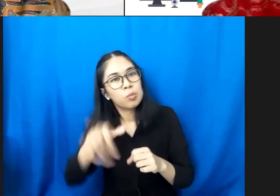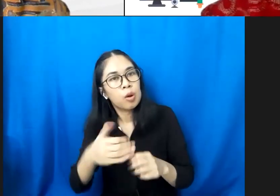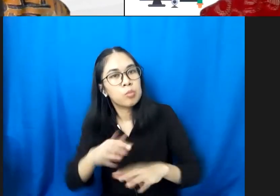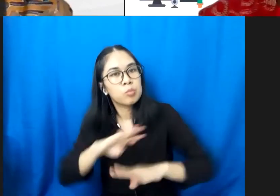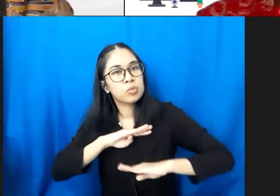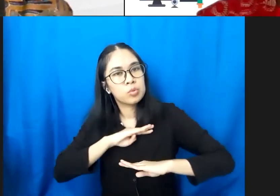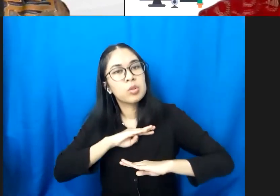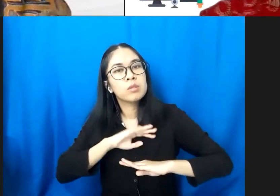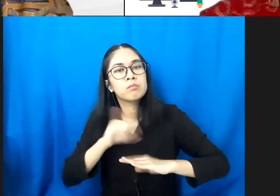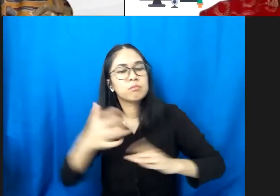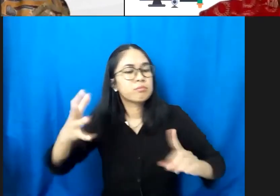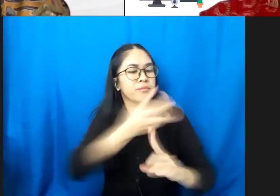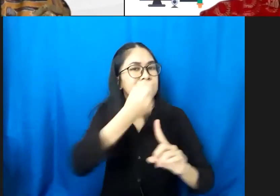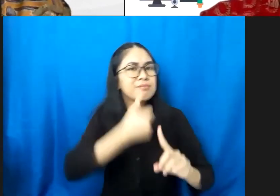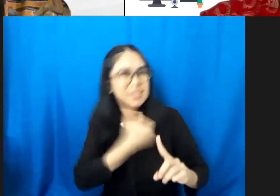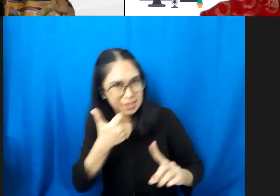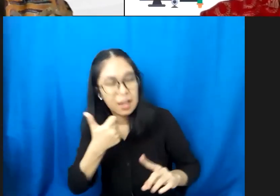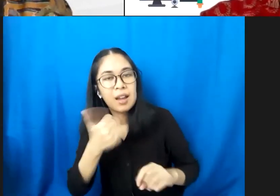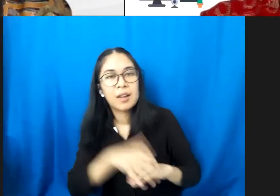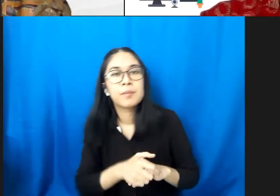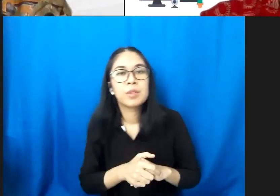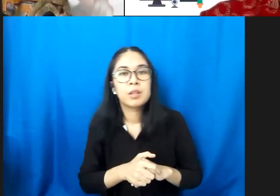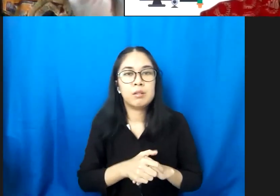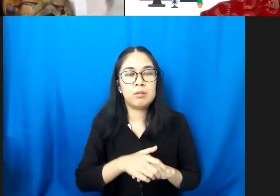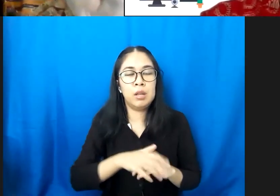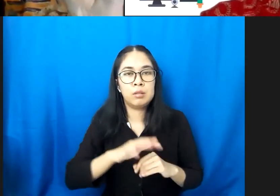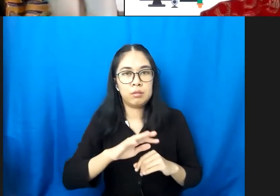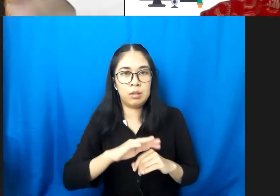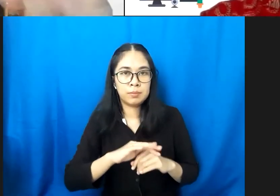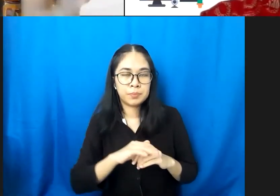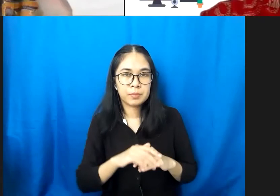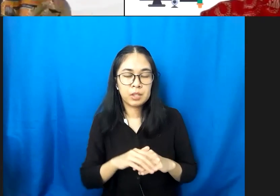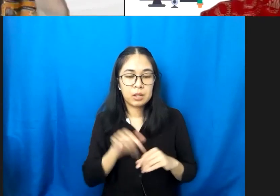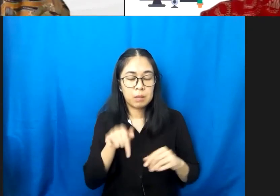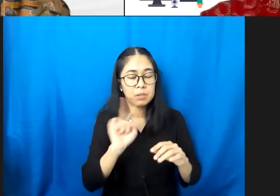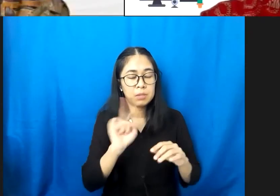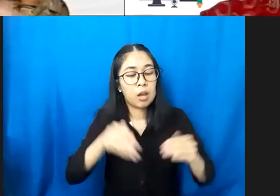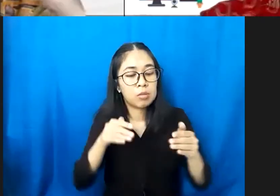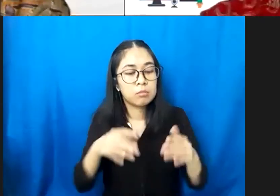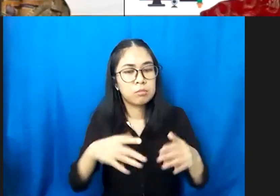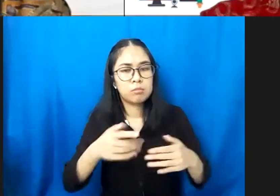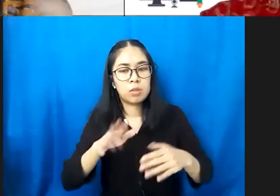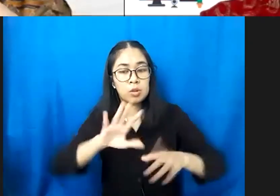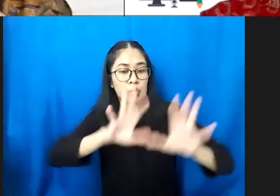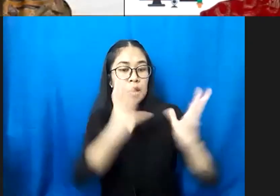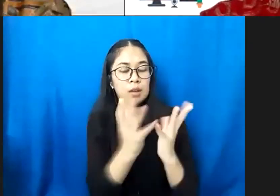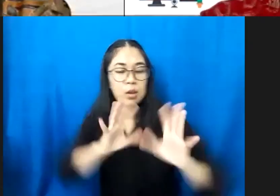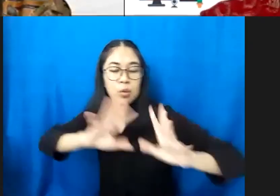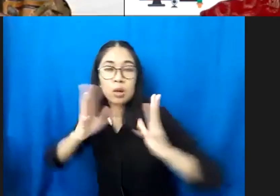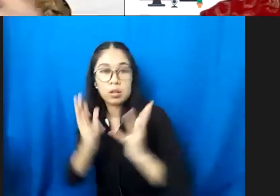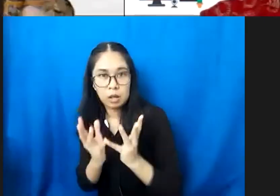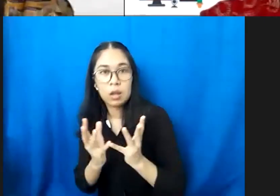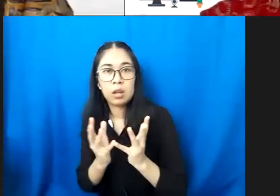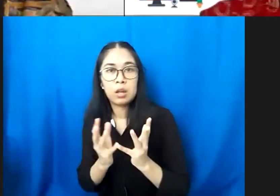capai dan konvergensi tidak lagi main-main karena yang dibutuhkan oleh keluarga-keluarga yang punya komponen atau punya